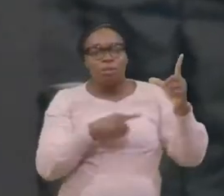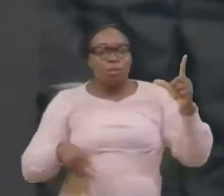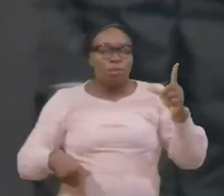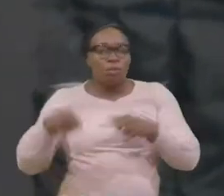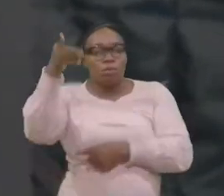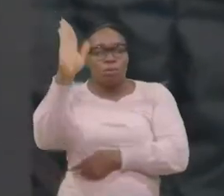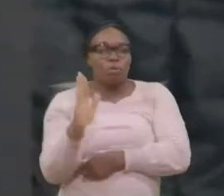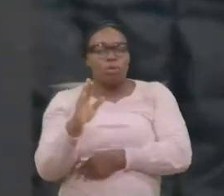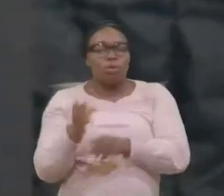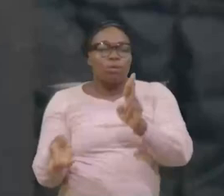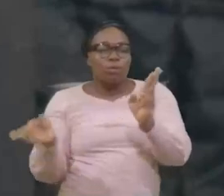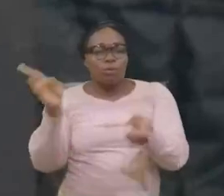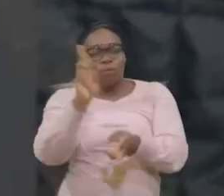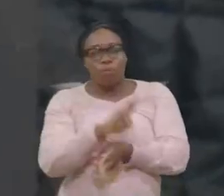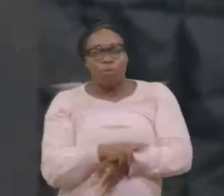'éternel,